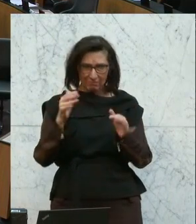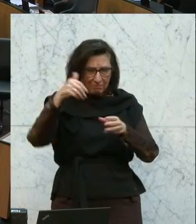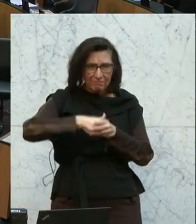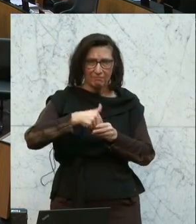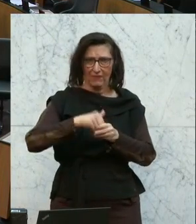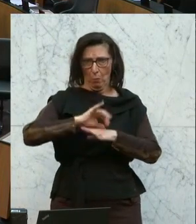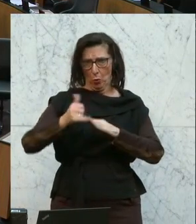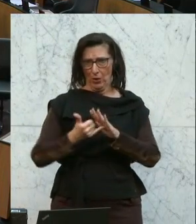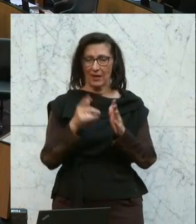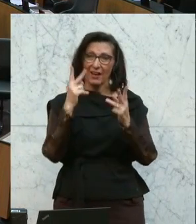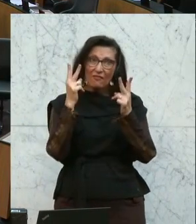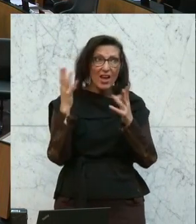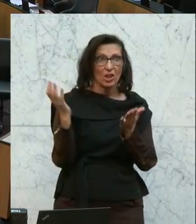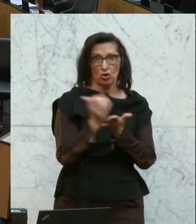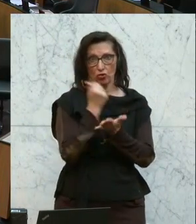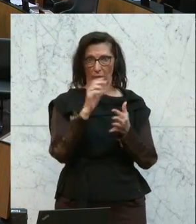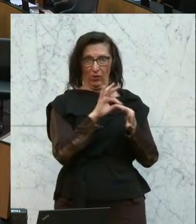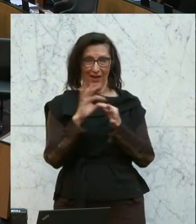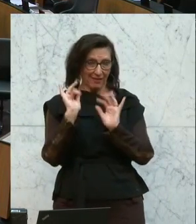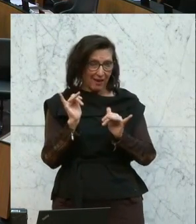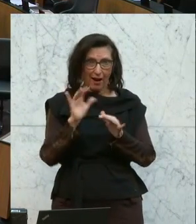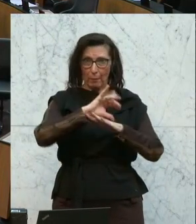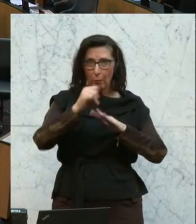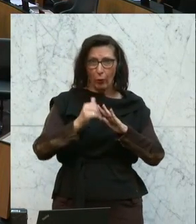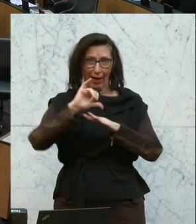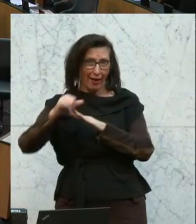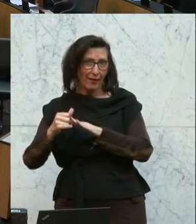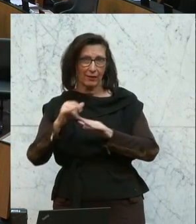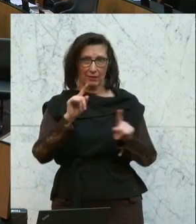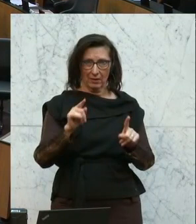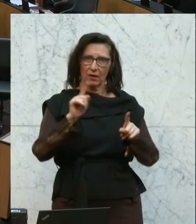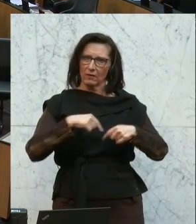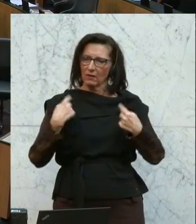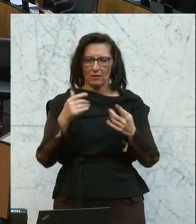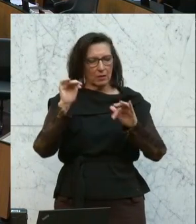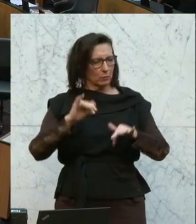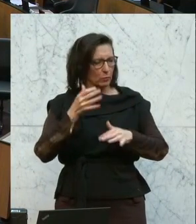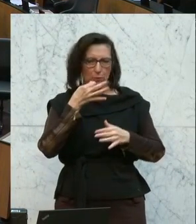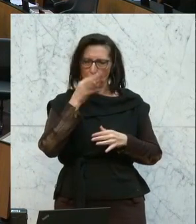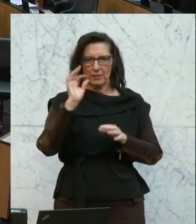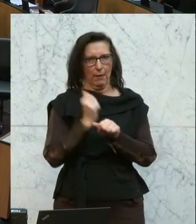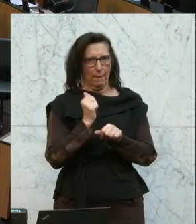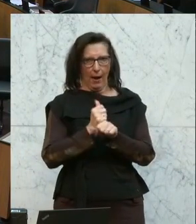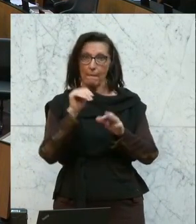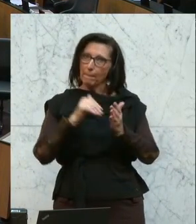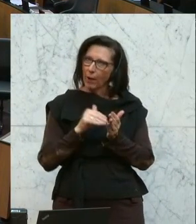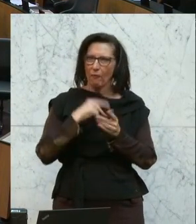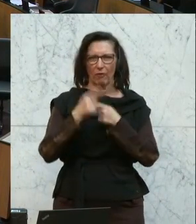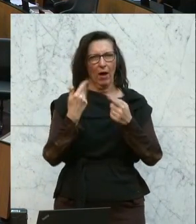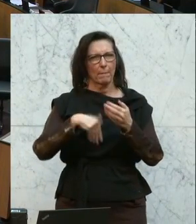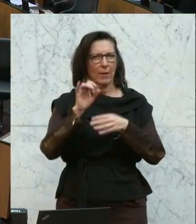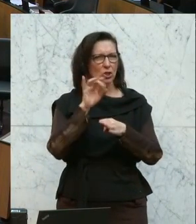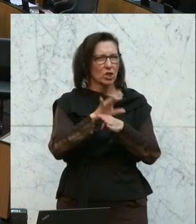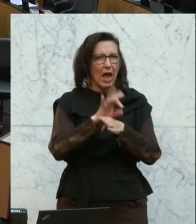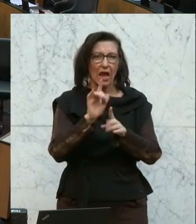Wertschöpfungskette. Ja, wir haben in den Projekten Optimierungsbedarf. Auch hier braucht es schnellere Verfahren. Aber ja, wir sehen, wir